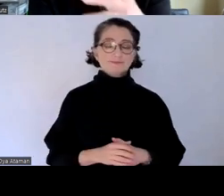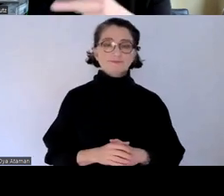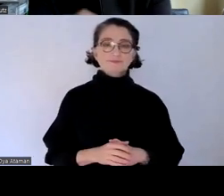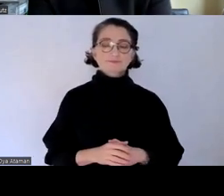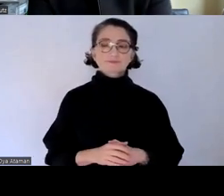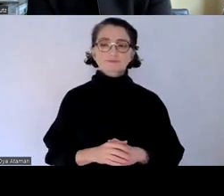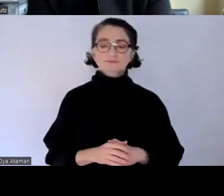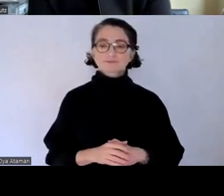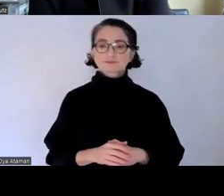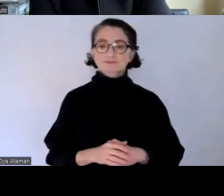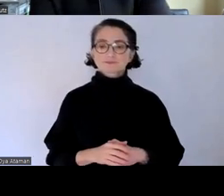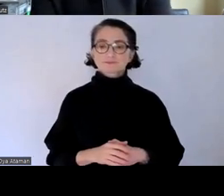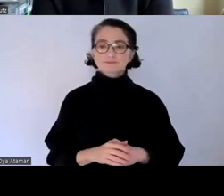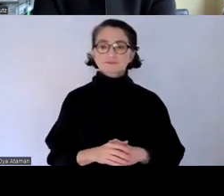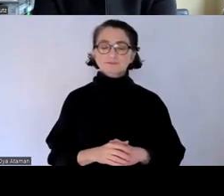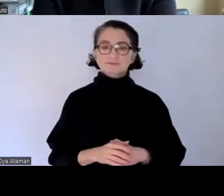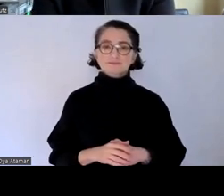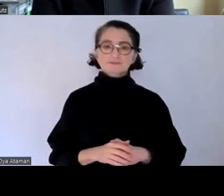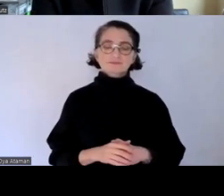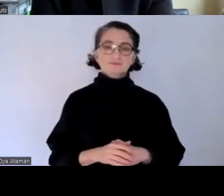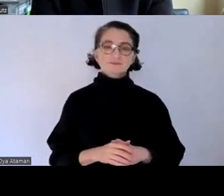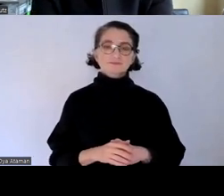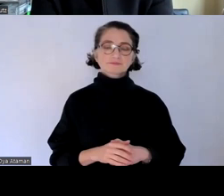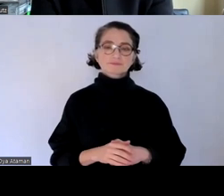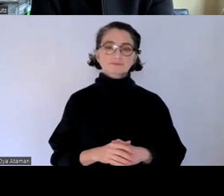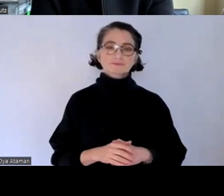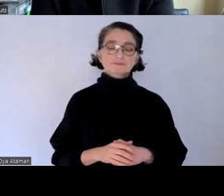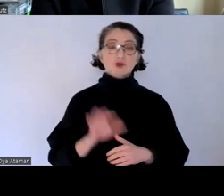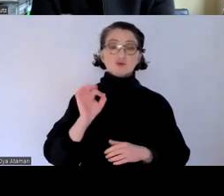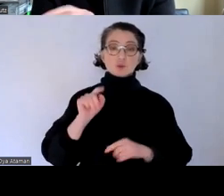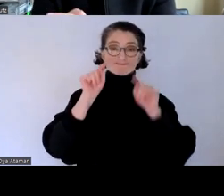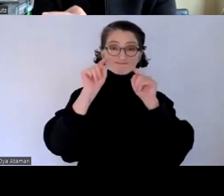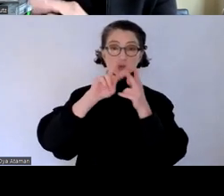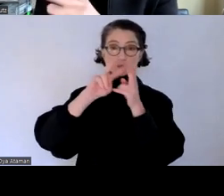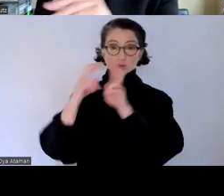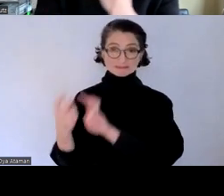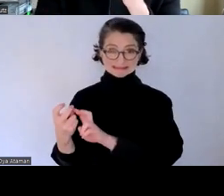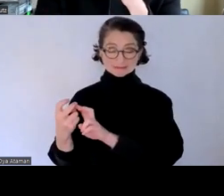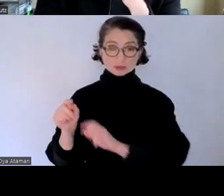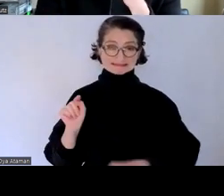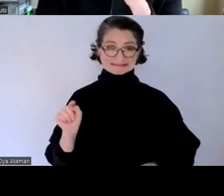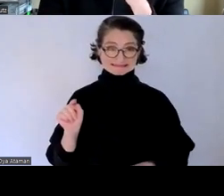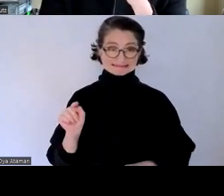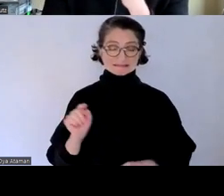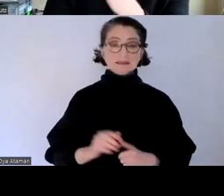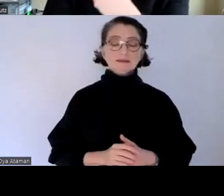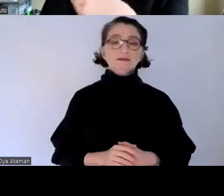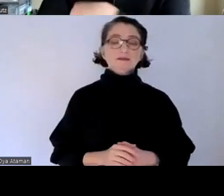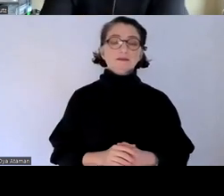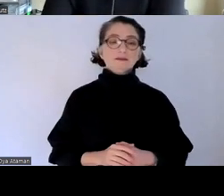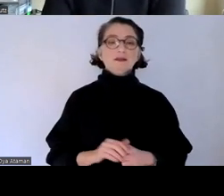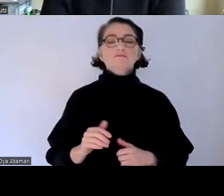ganze auf nationale ebene herunter zu brechen und dafür wurden eben vor allem